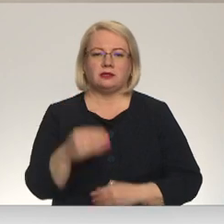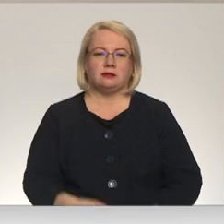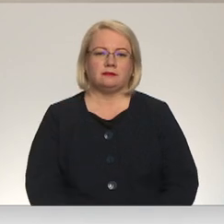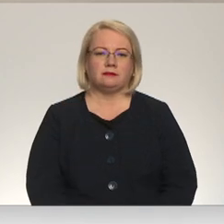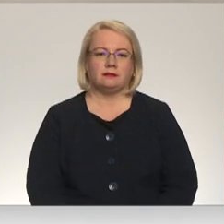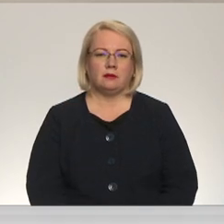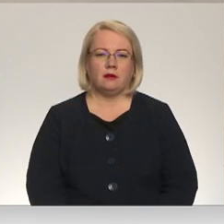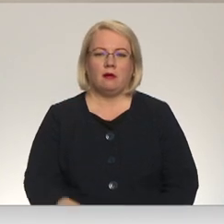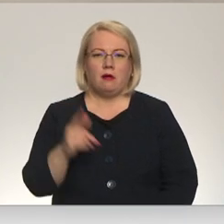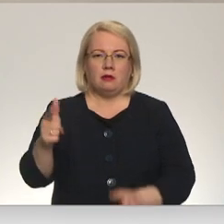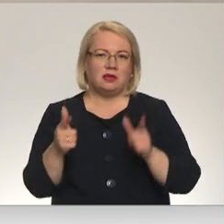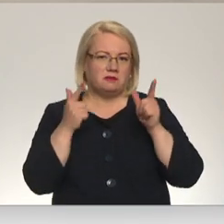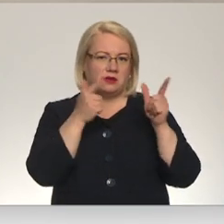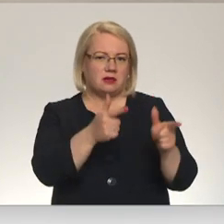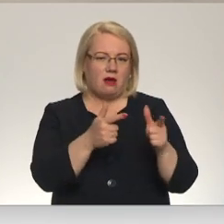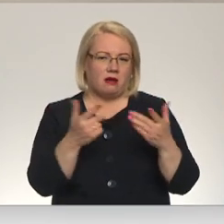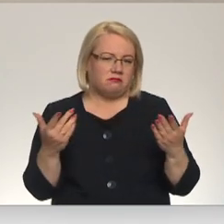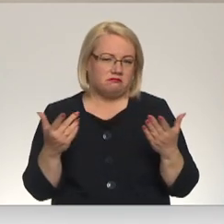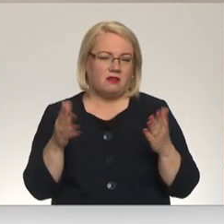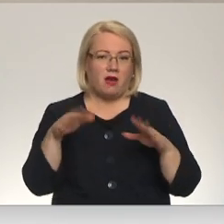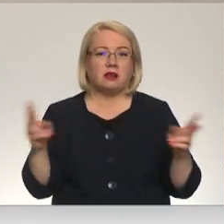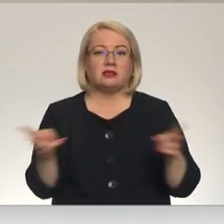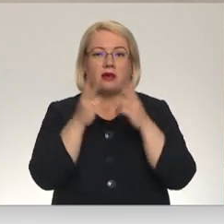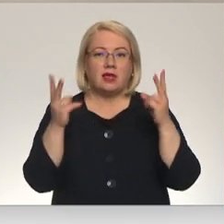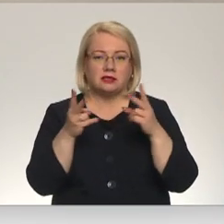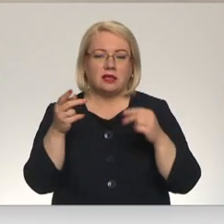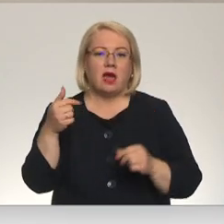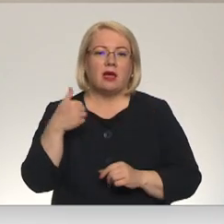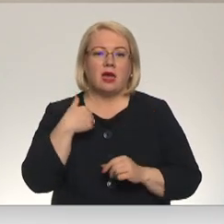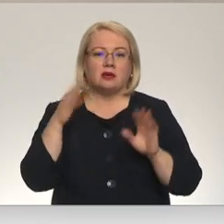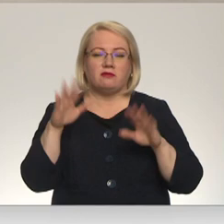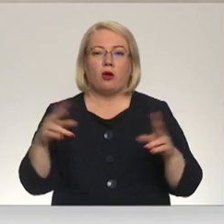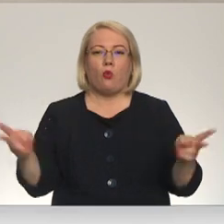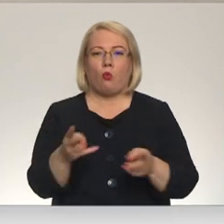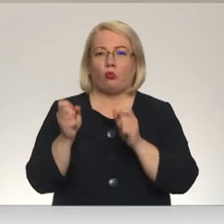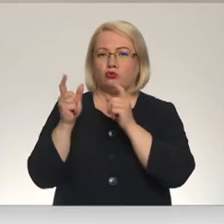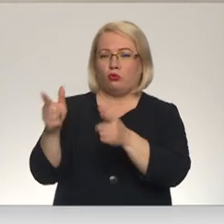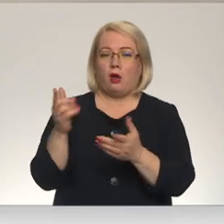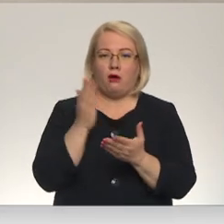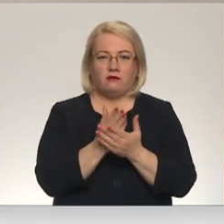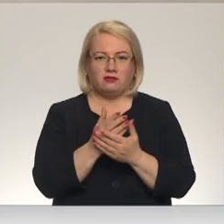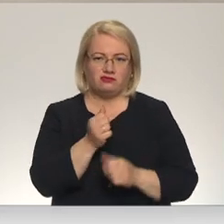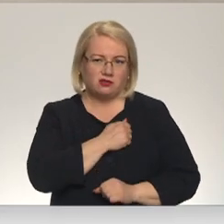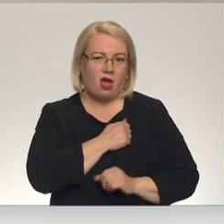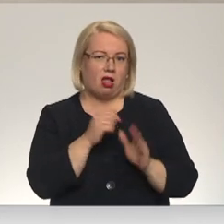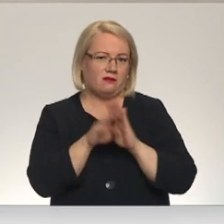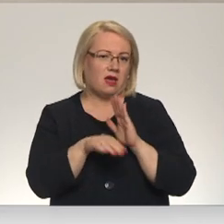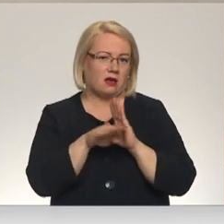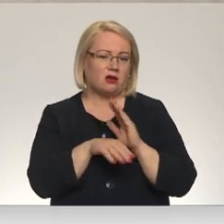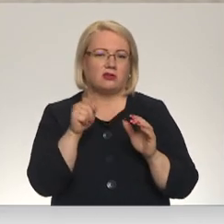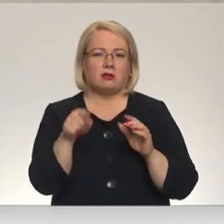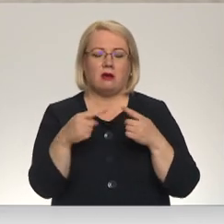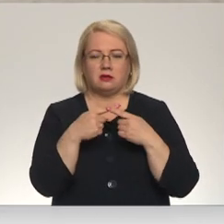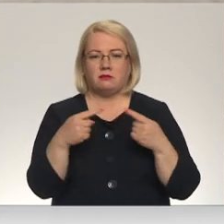Izmest vienkārši ārā, var jau satacināt. Tas jau es jau varu un skurā un visu, bet žēl vienkārši, ka tādas